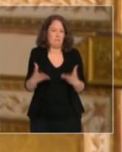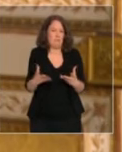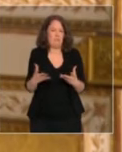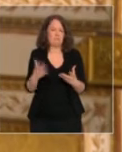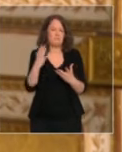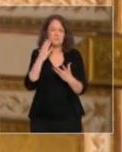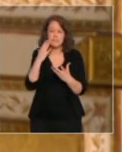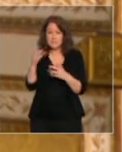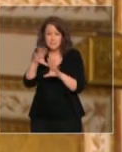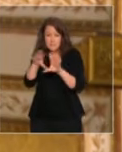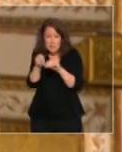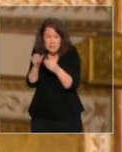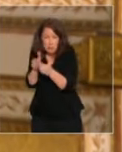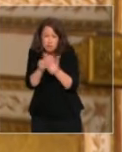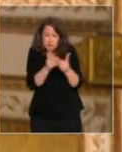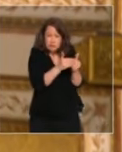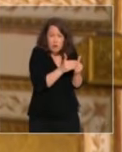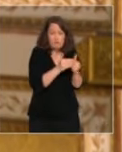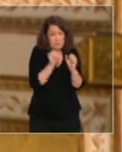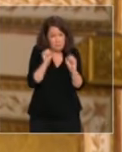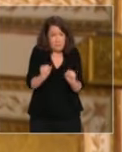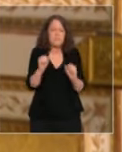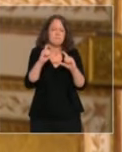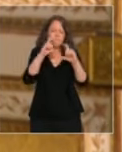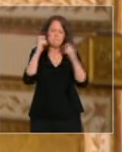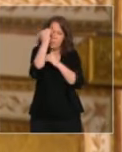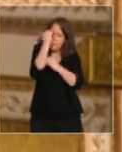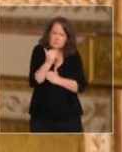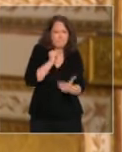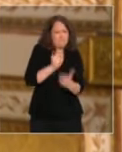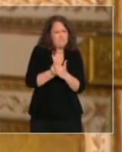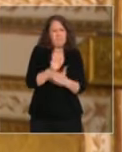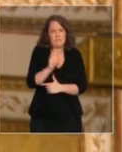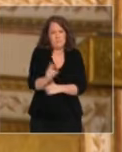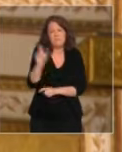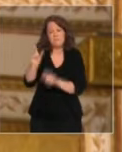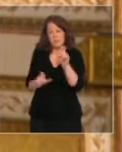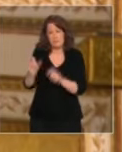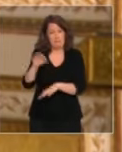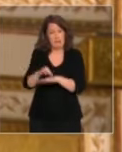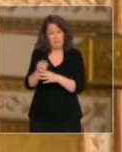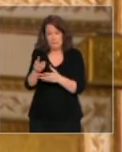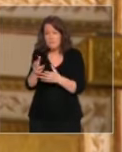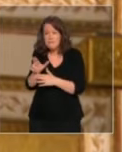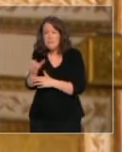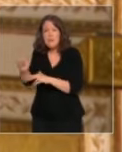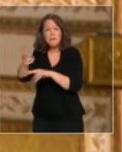bonnes protections la visite aux malades en fin de vie afin de pouvoir leur dire adieu.